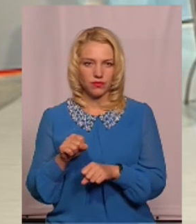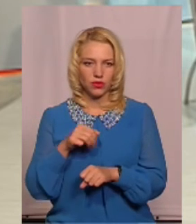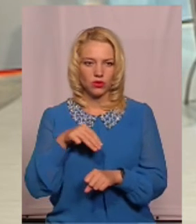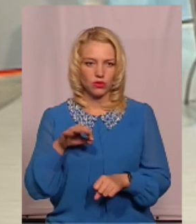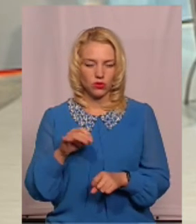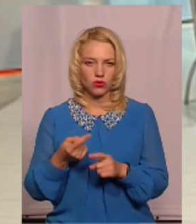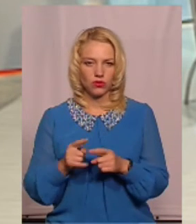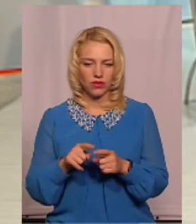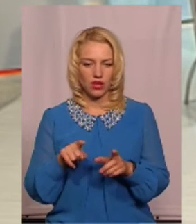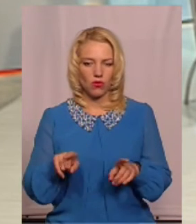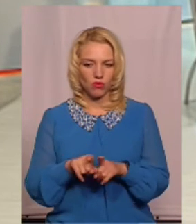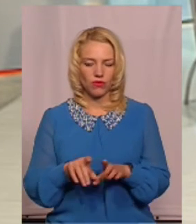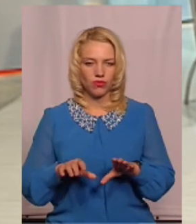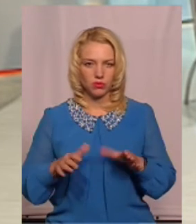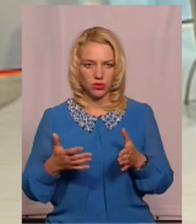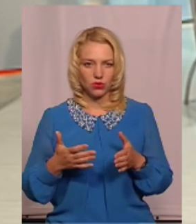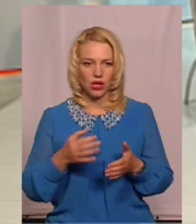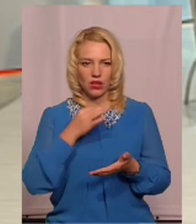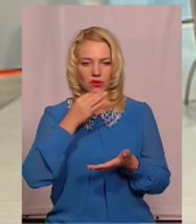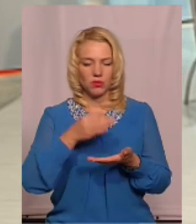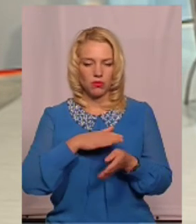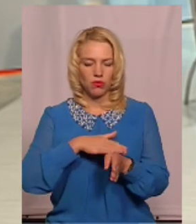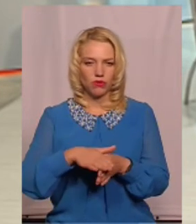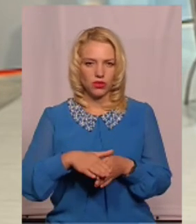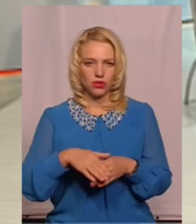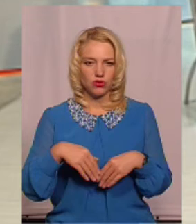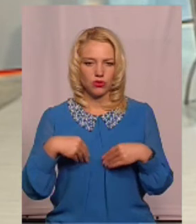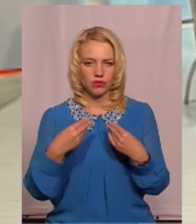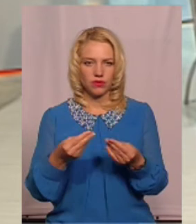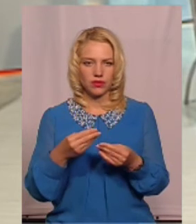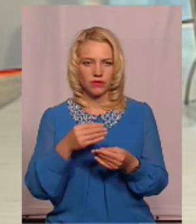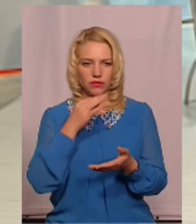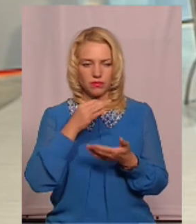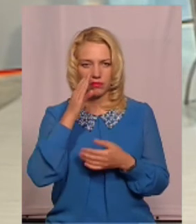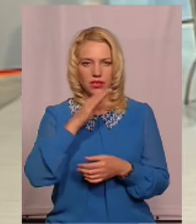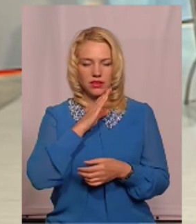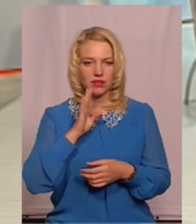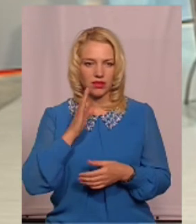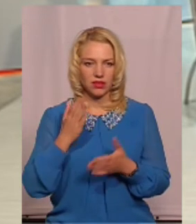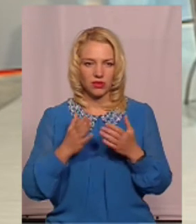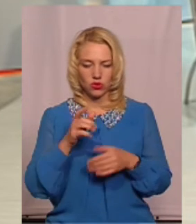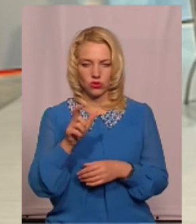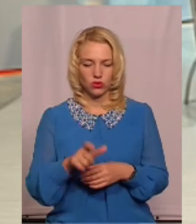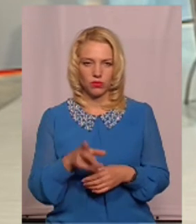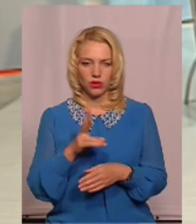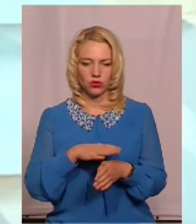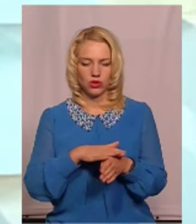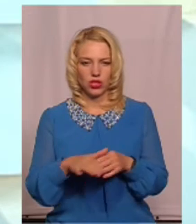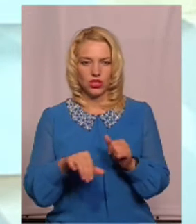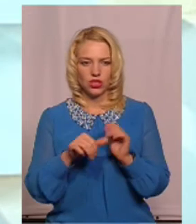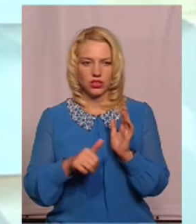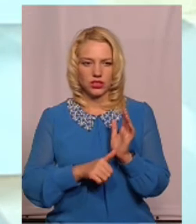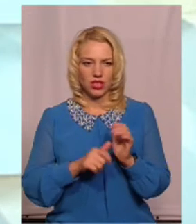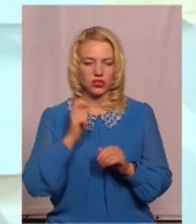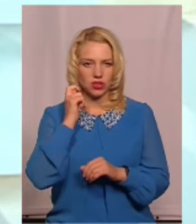то тоді у цьому випадку відповідальність повністю лягає на батьків. Якщо все-таки особа, яка досягла 16